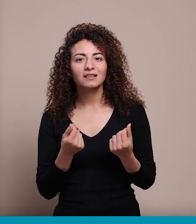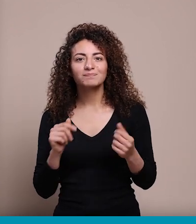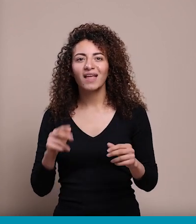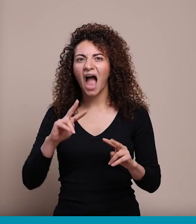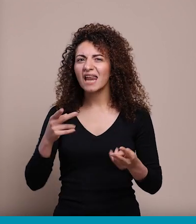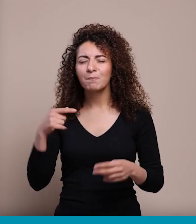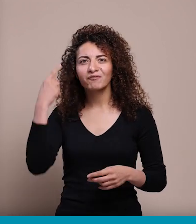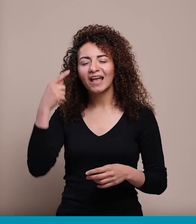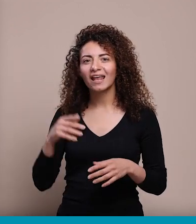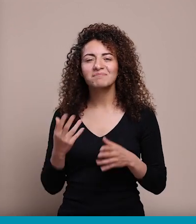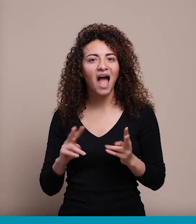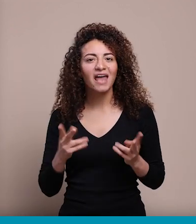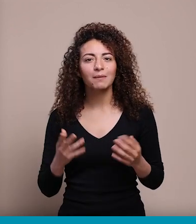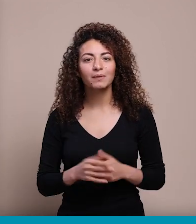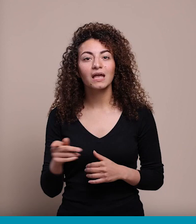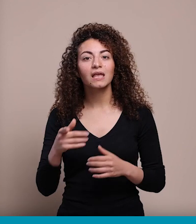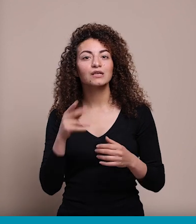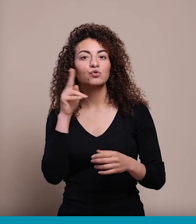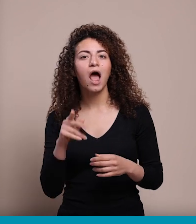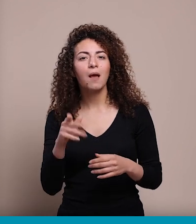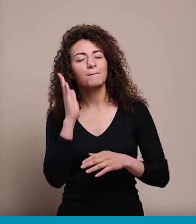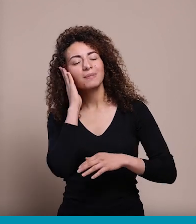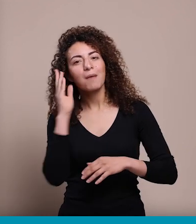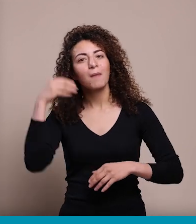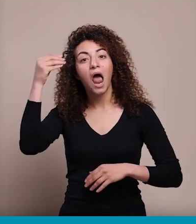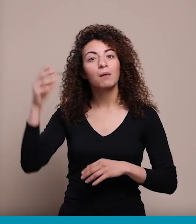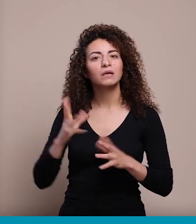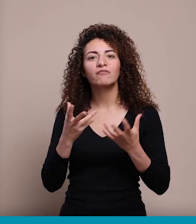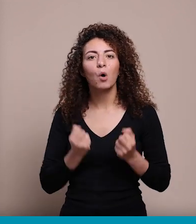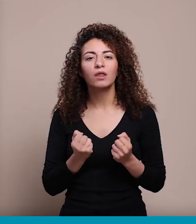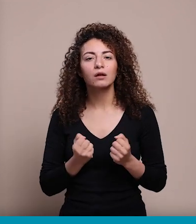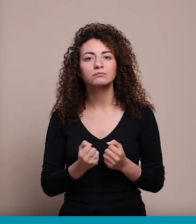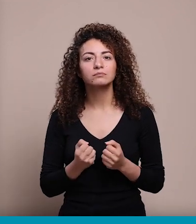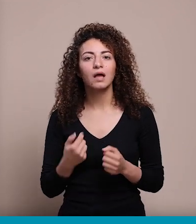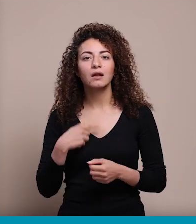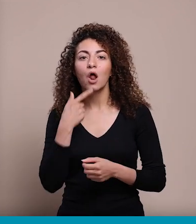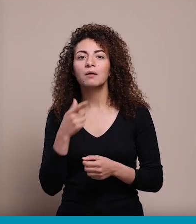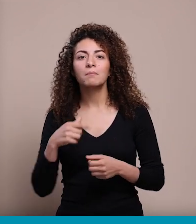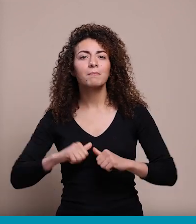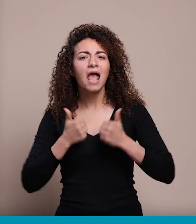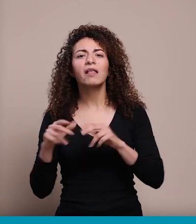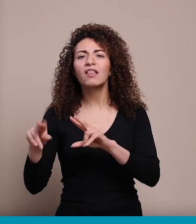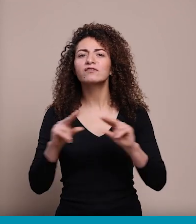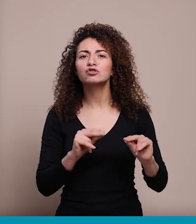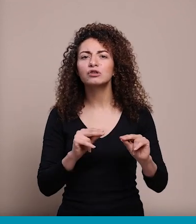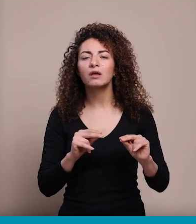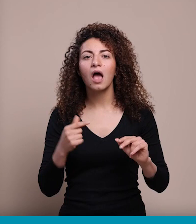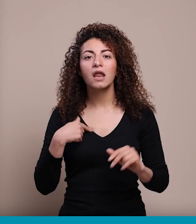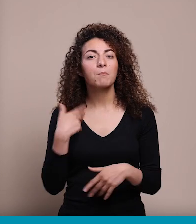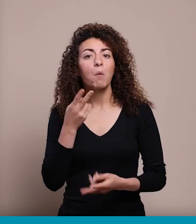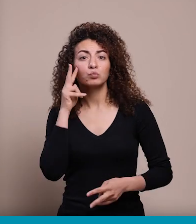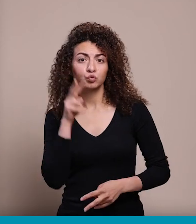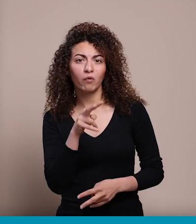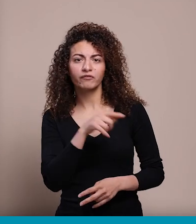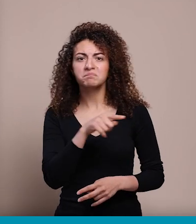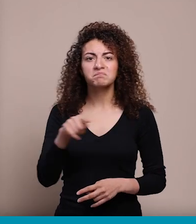إنه كيف عم بتفكر قلتلي كيف بتقدري تحلمي أنا قلتلة إنه متل ما نحنا نريل لايف يعني بيدوب ما نشوف